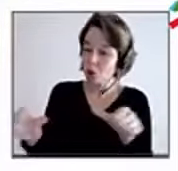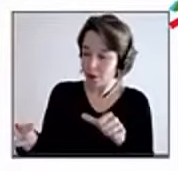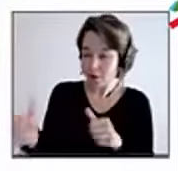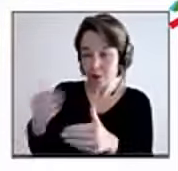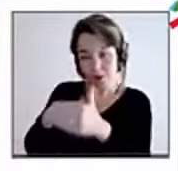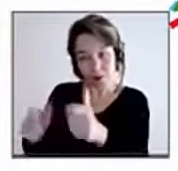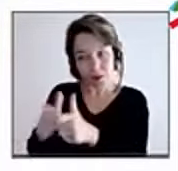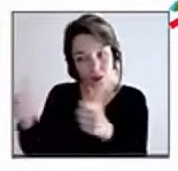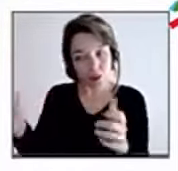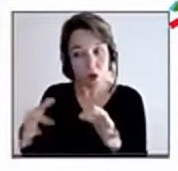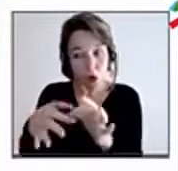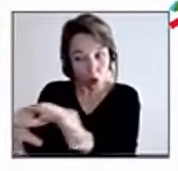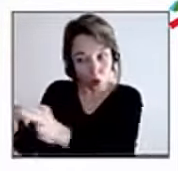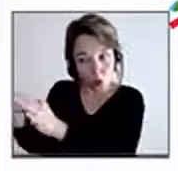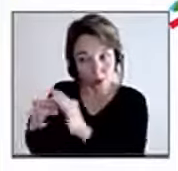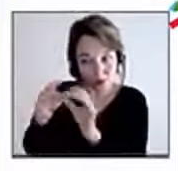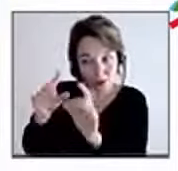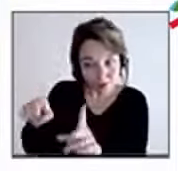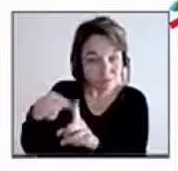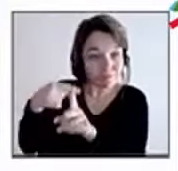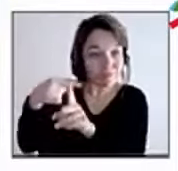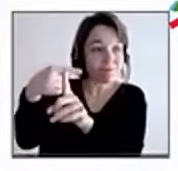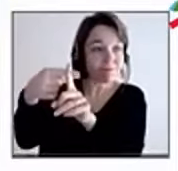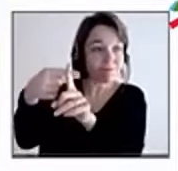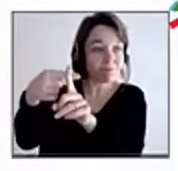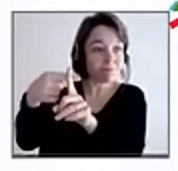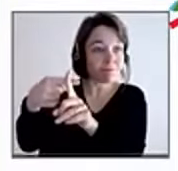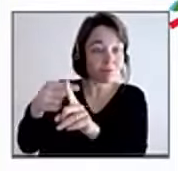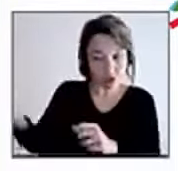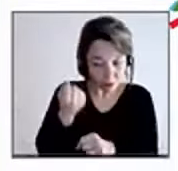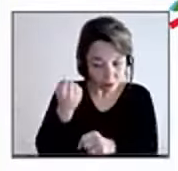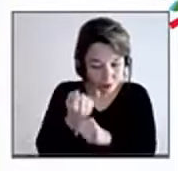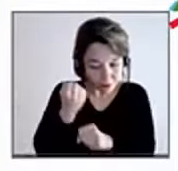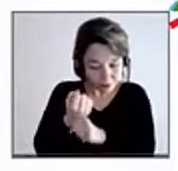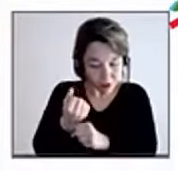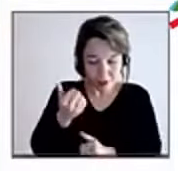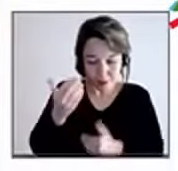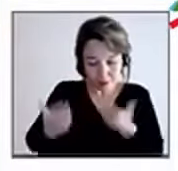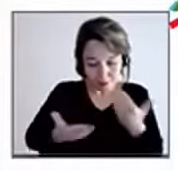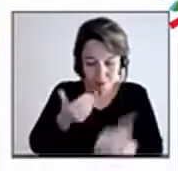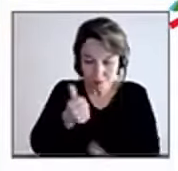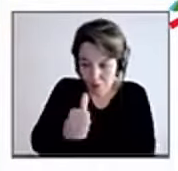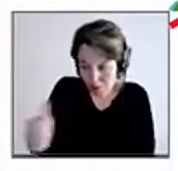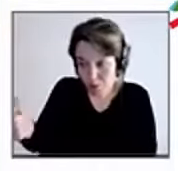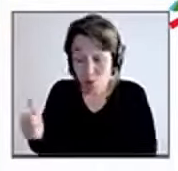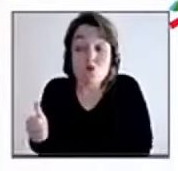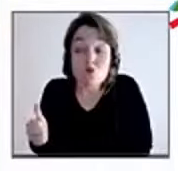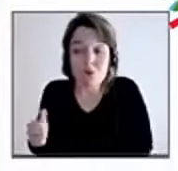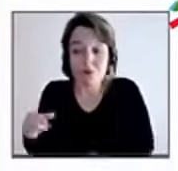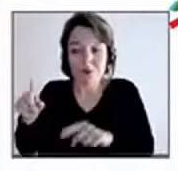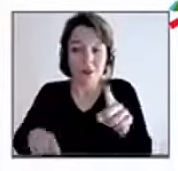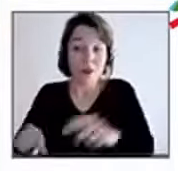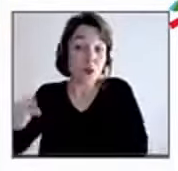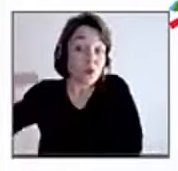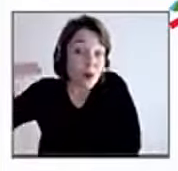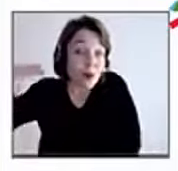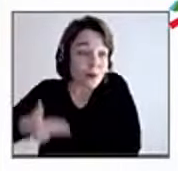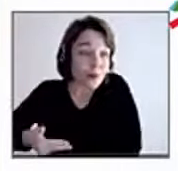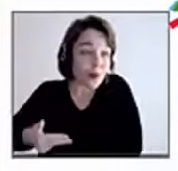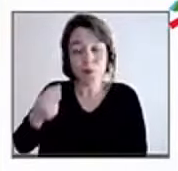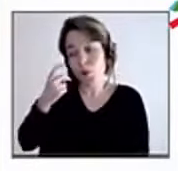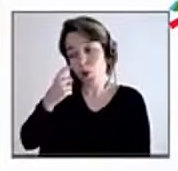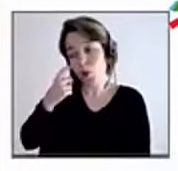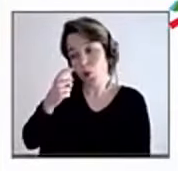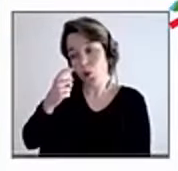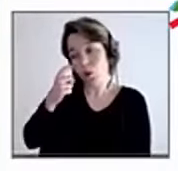soit sous-tendu par un travail individuel fort, ce qui n'est pas toujours le cas en entreprise ou ailleurs d'ailleurs. On n on n'a pas forcément bossé le